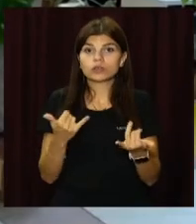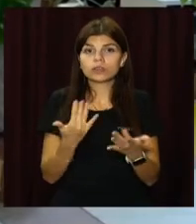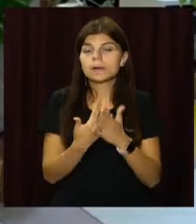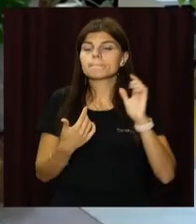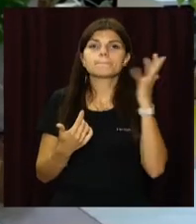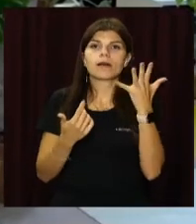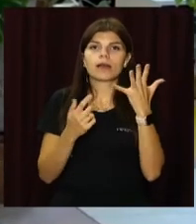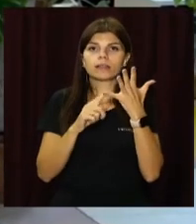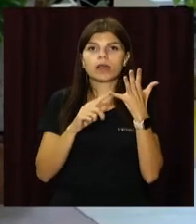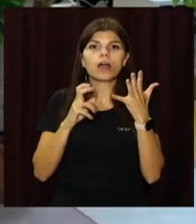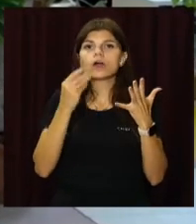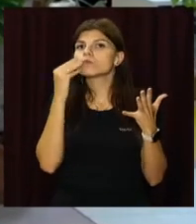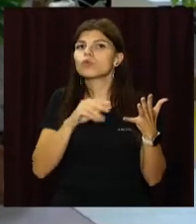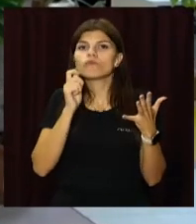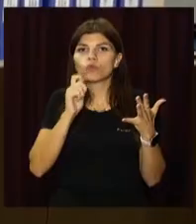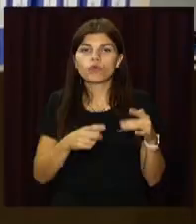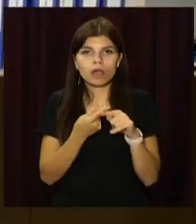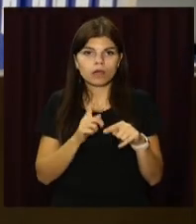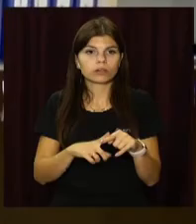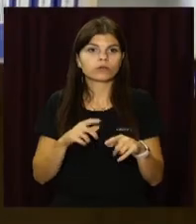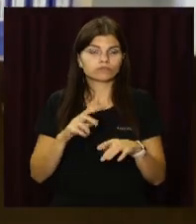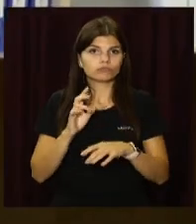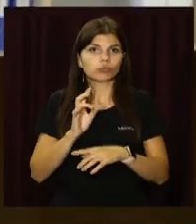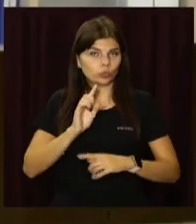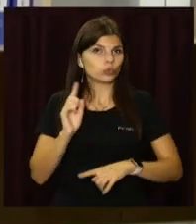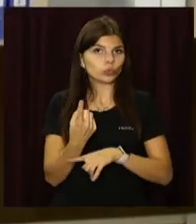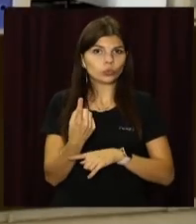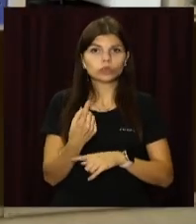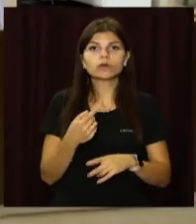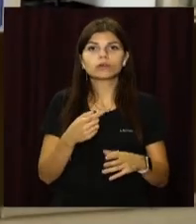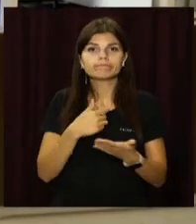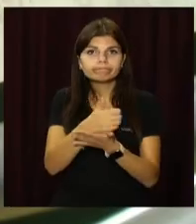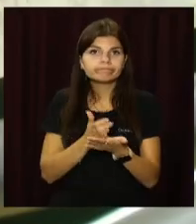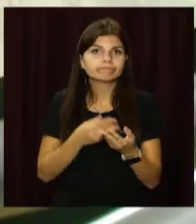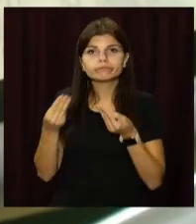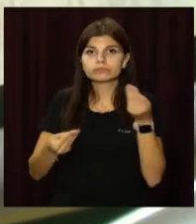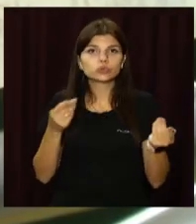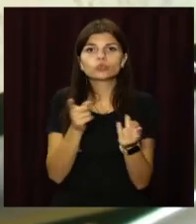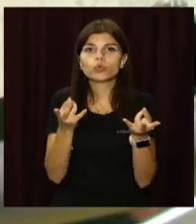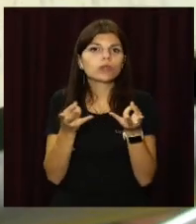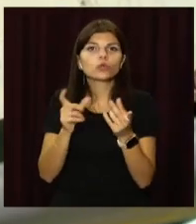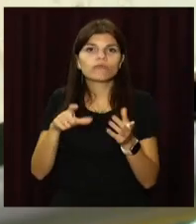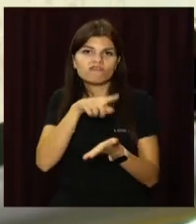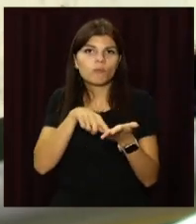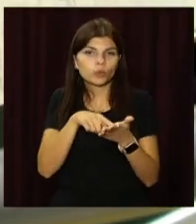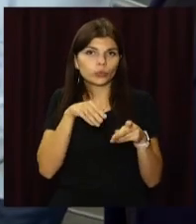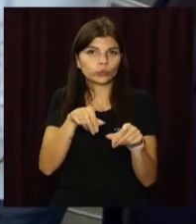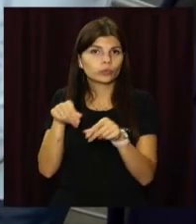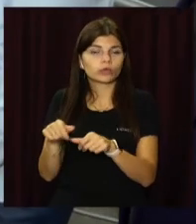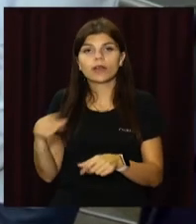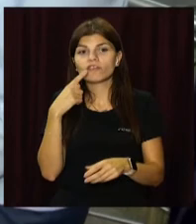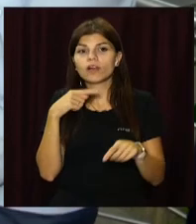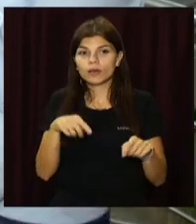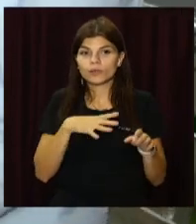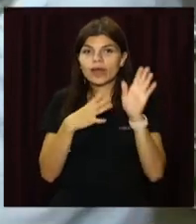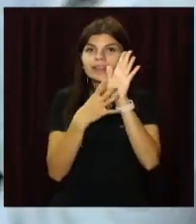'ятірки кращих в Україні. Вважається новатором у впровадженні сучасних сервісів та послуг. Днями працівники ЦНАПів України відзначили дев'яту